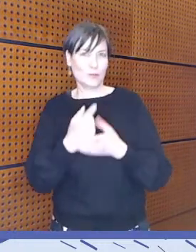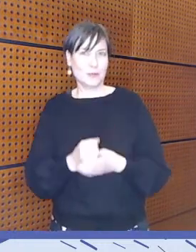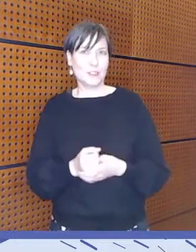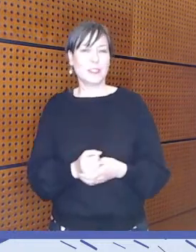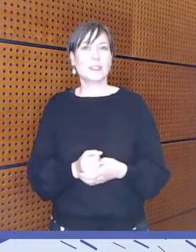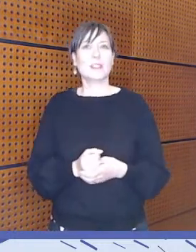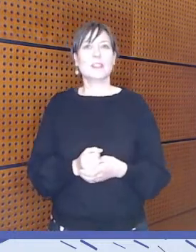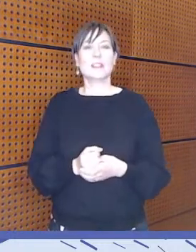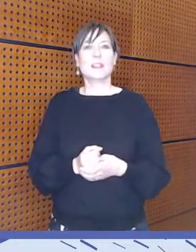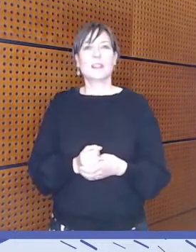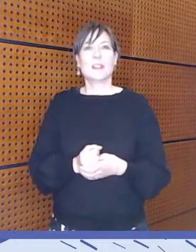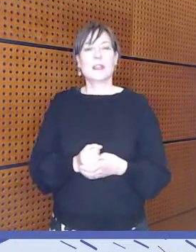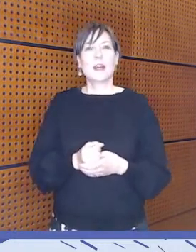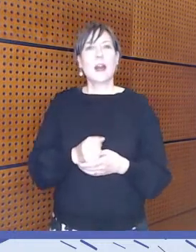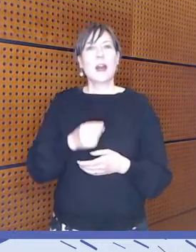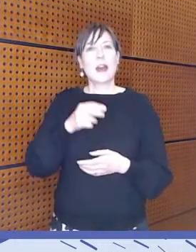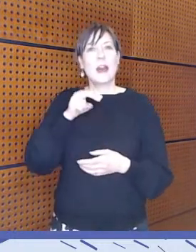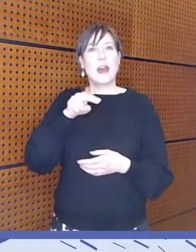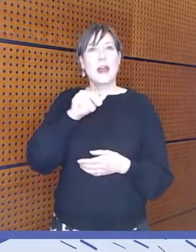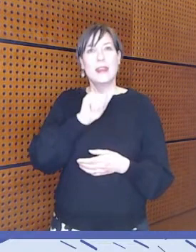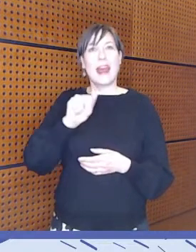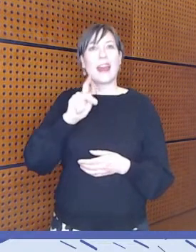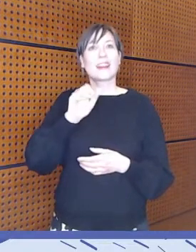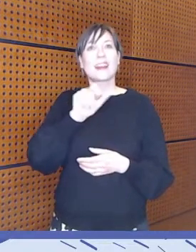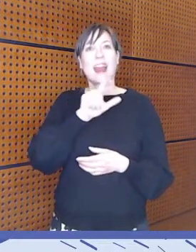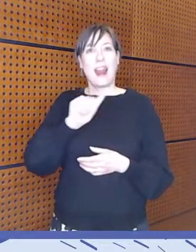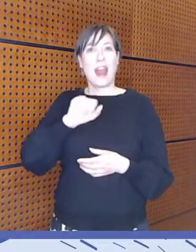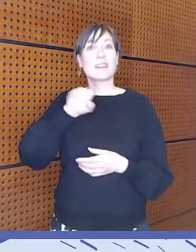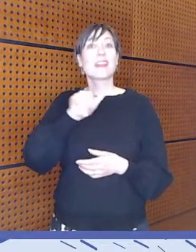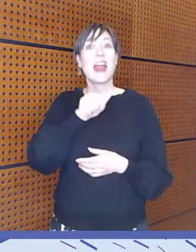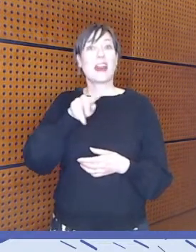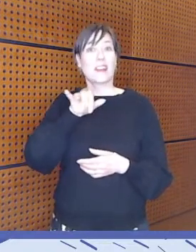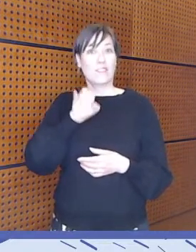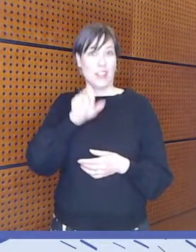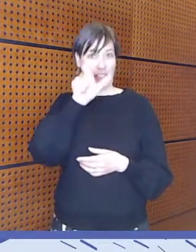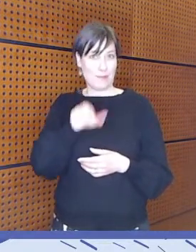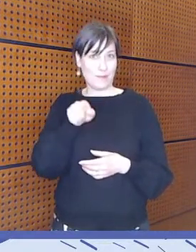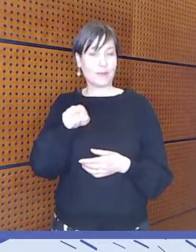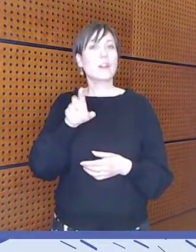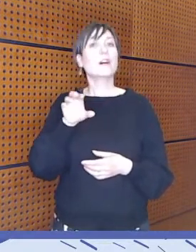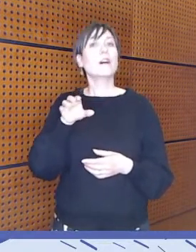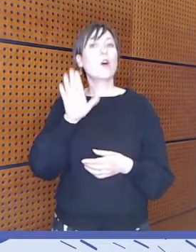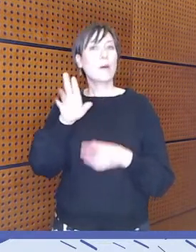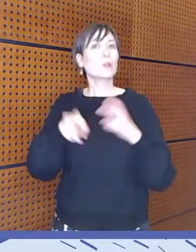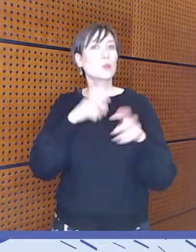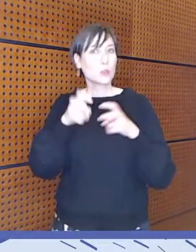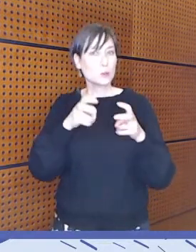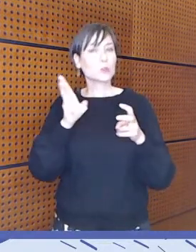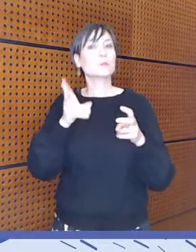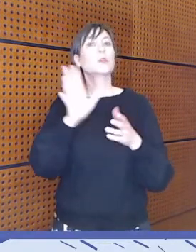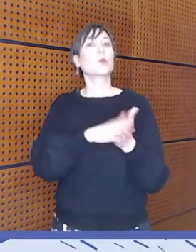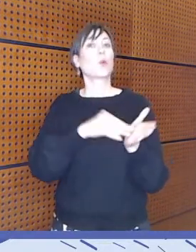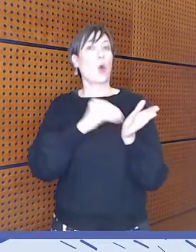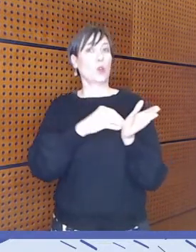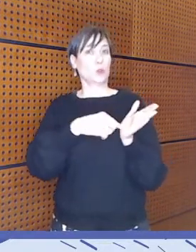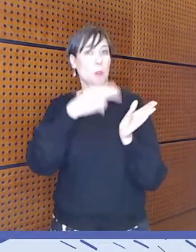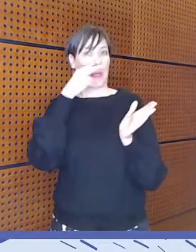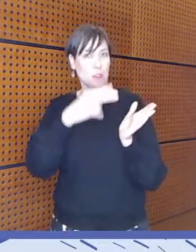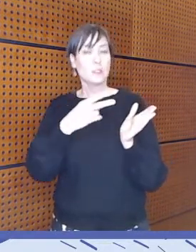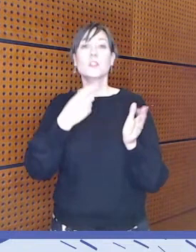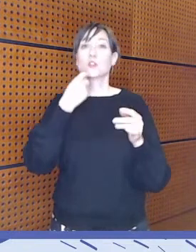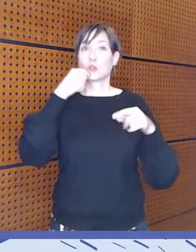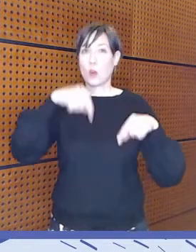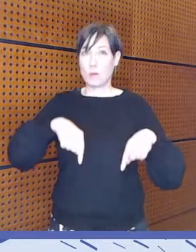Pirita Näkkäläjärvi on tutkimuksessaan tullut siihen tulokseen, että Suomessa on syytä